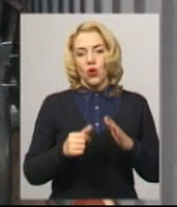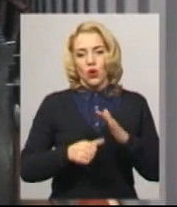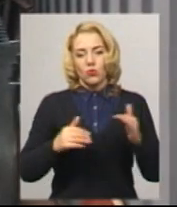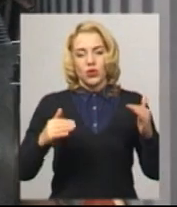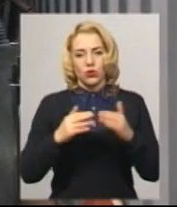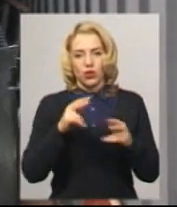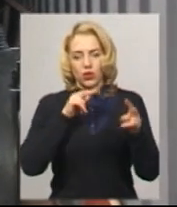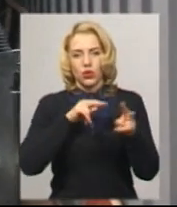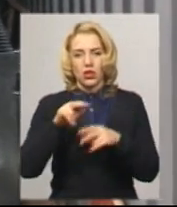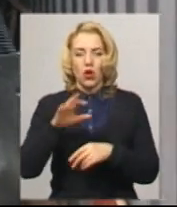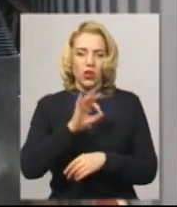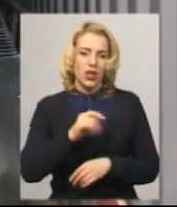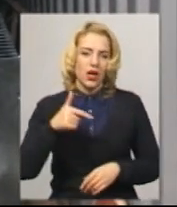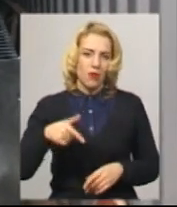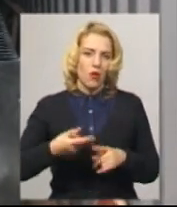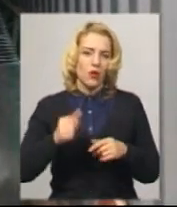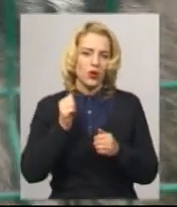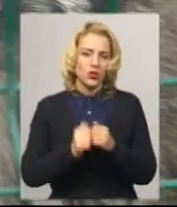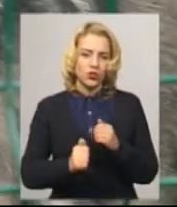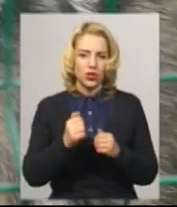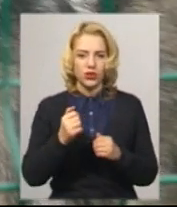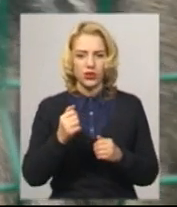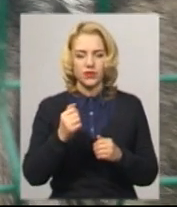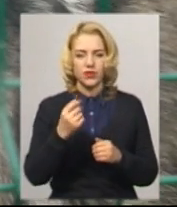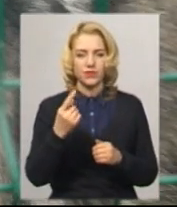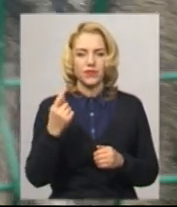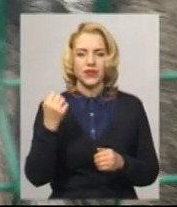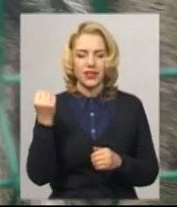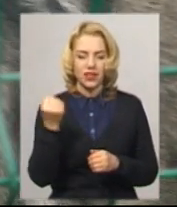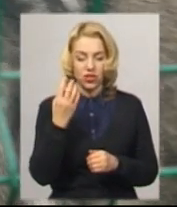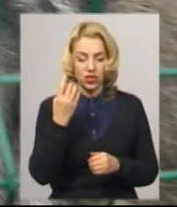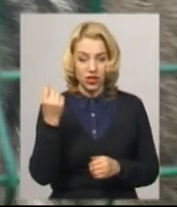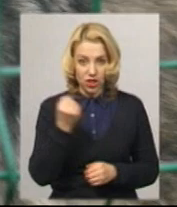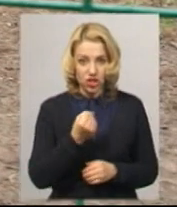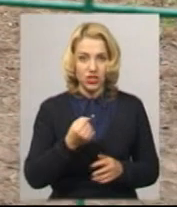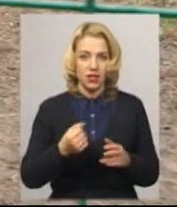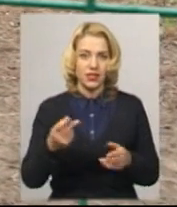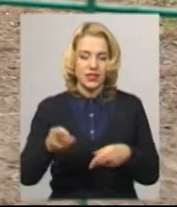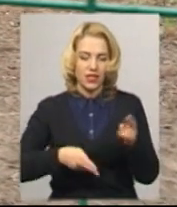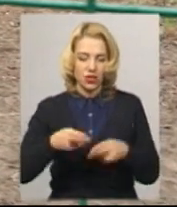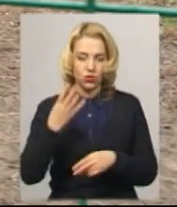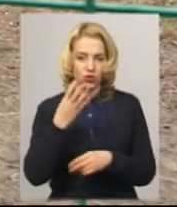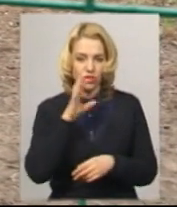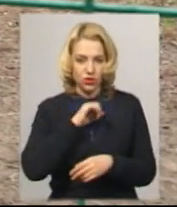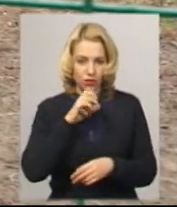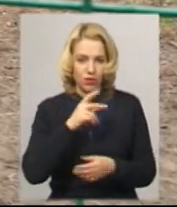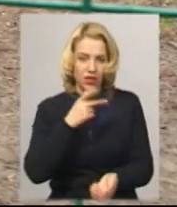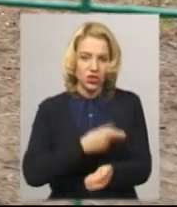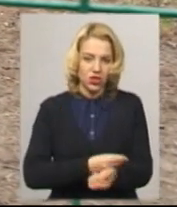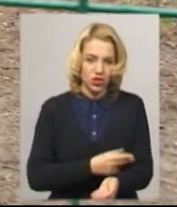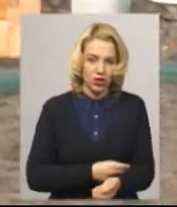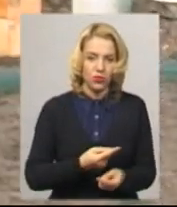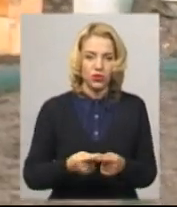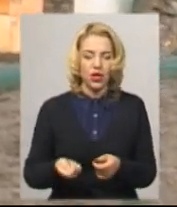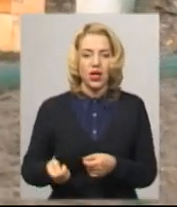доглядає Олег Гамула. Каже, в середньому щотижня відловлюють 4 собаки, яких стерилізують, роблять щеплення та привозять до притулку. Нині тут перебуває